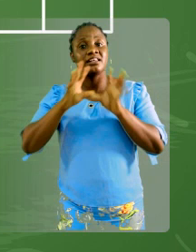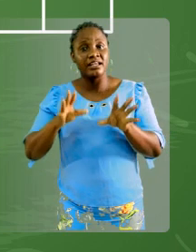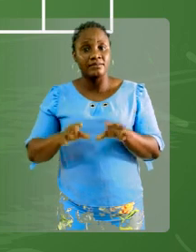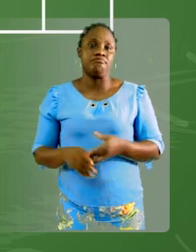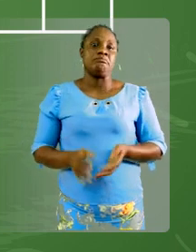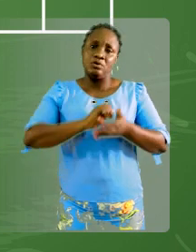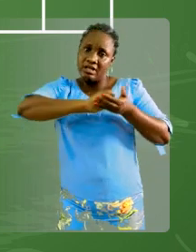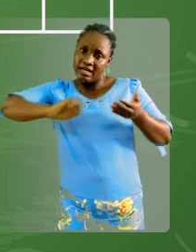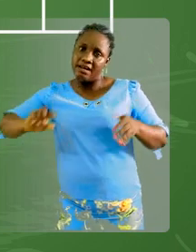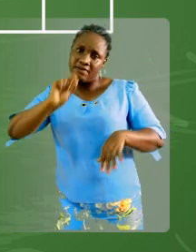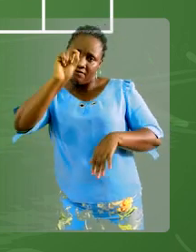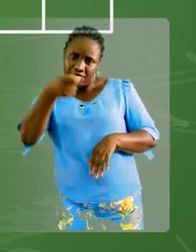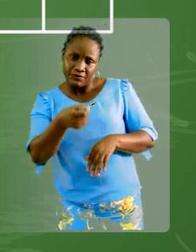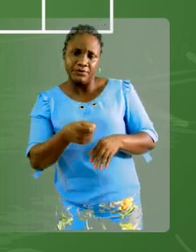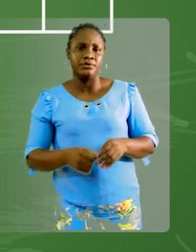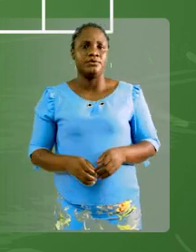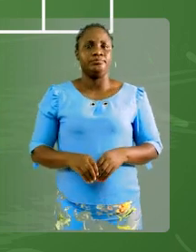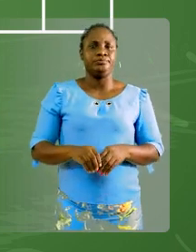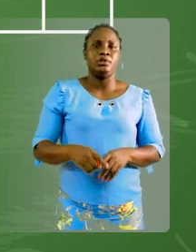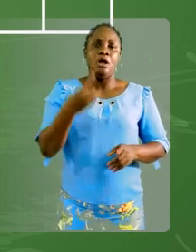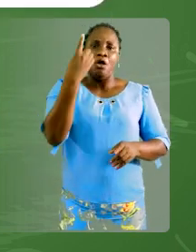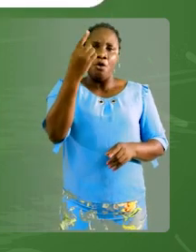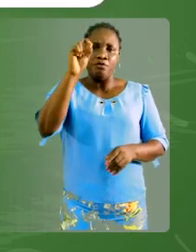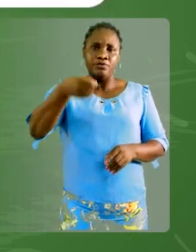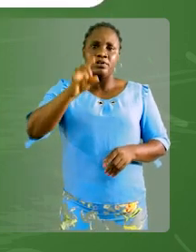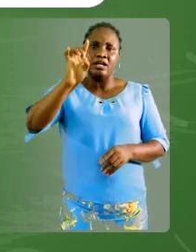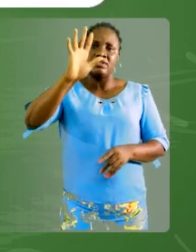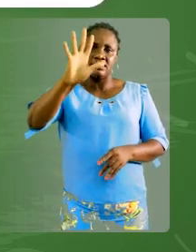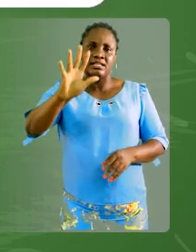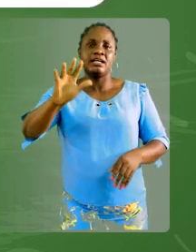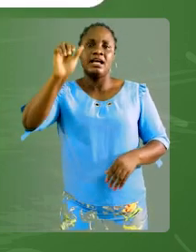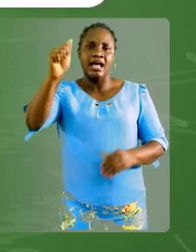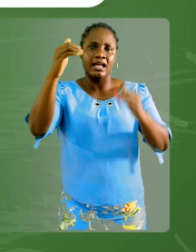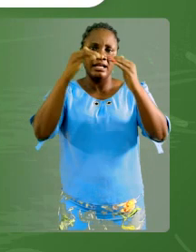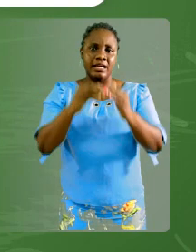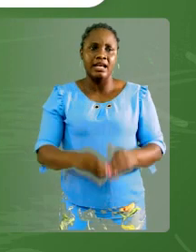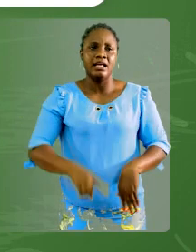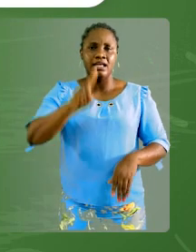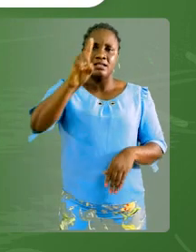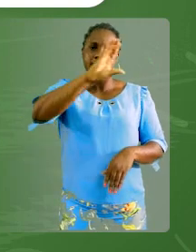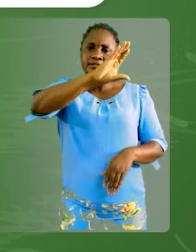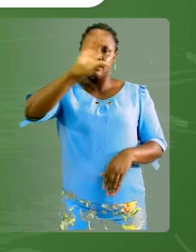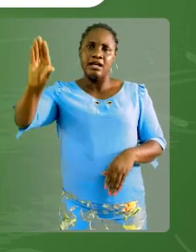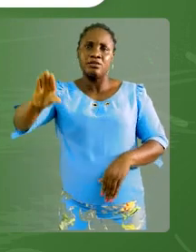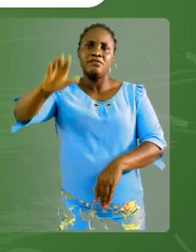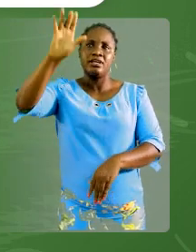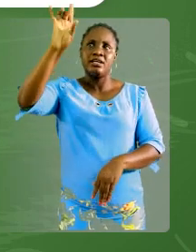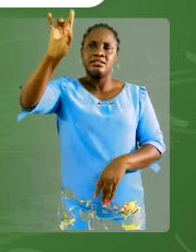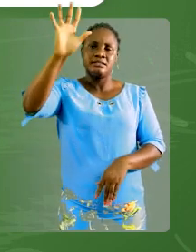virgule. Et nous avons donc 1,85 A égale à 185 mètre carré.